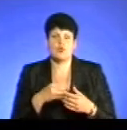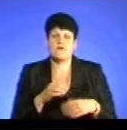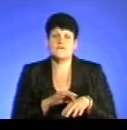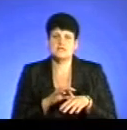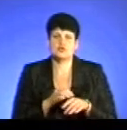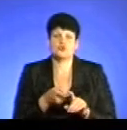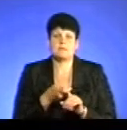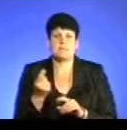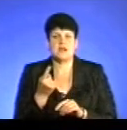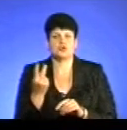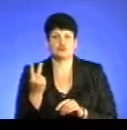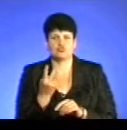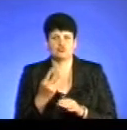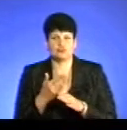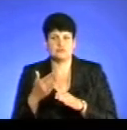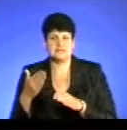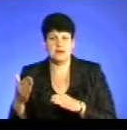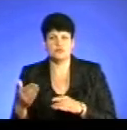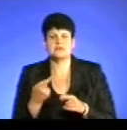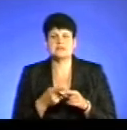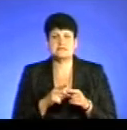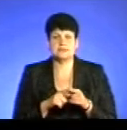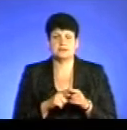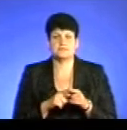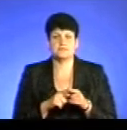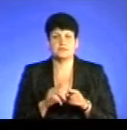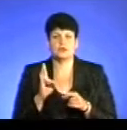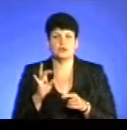з першою чи з другою стадію даних нозологій.